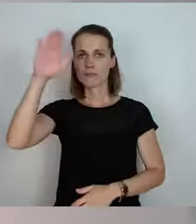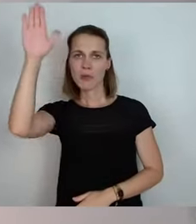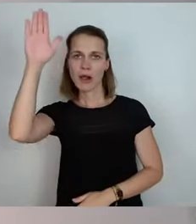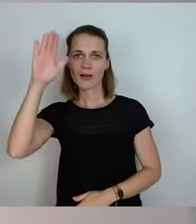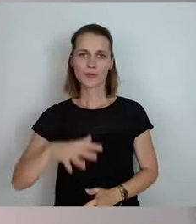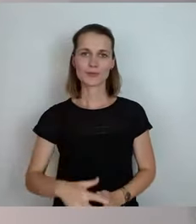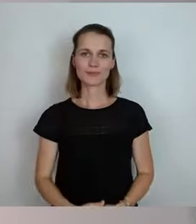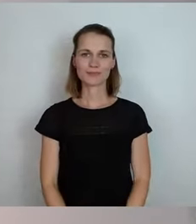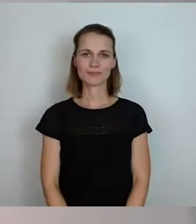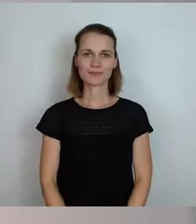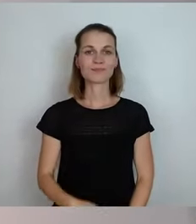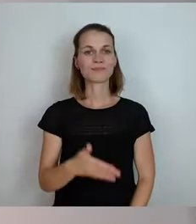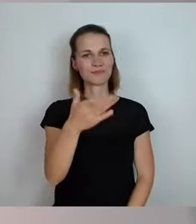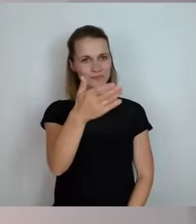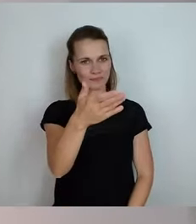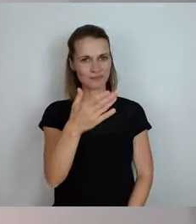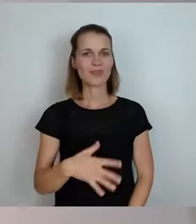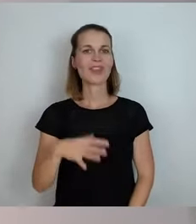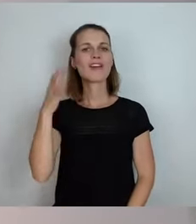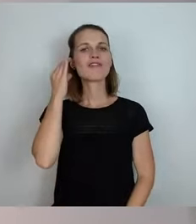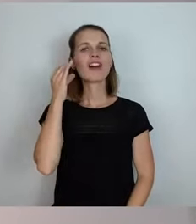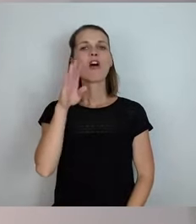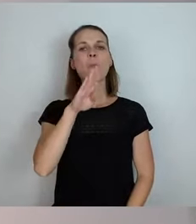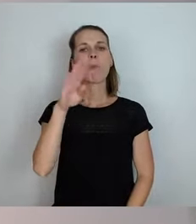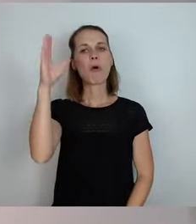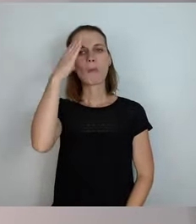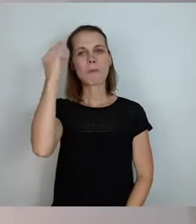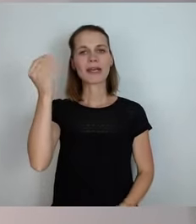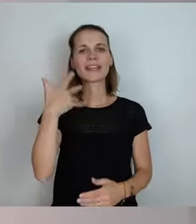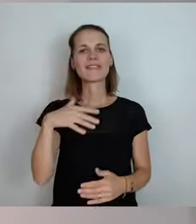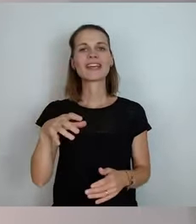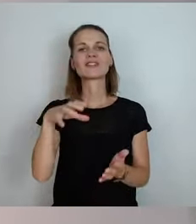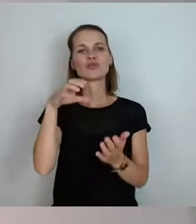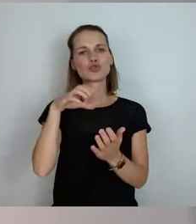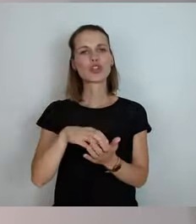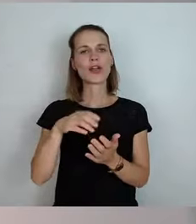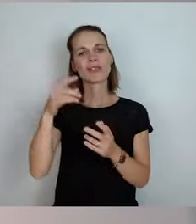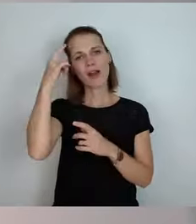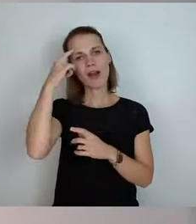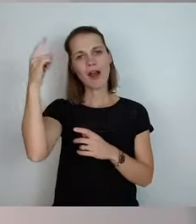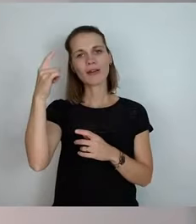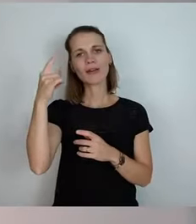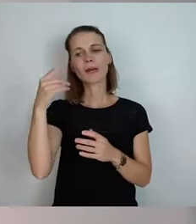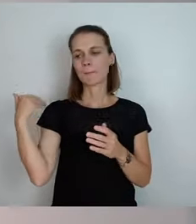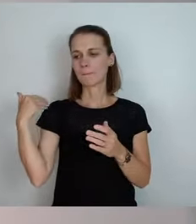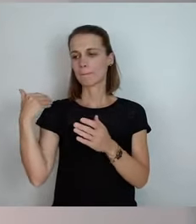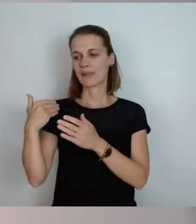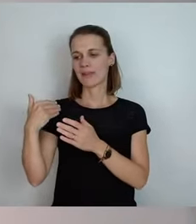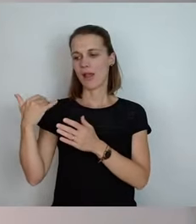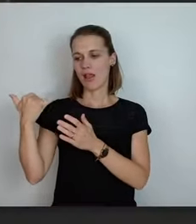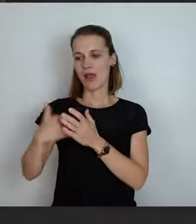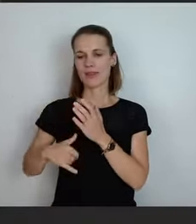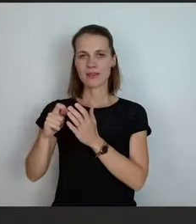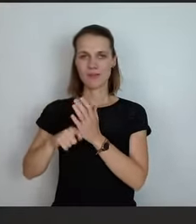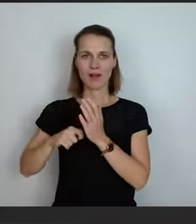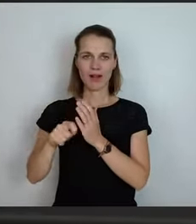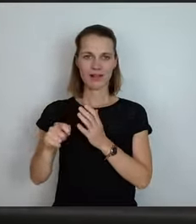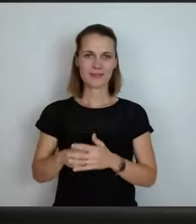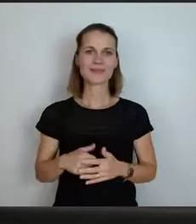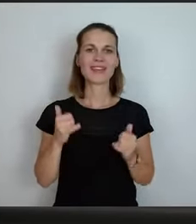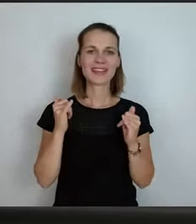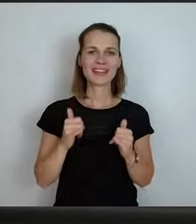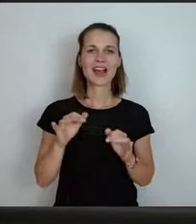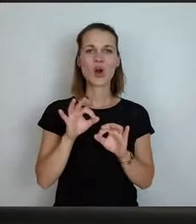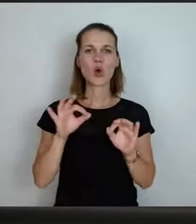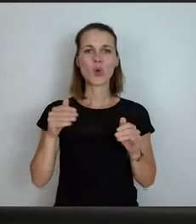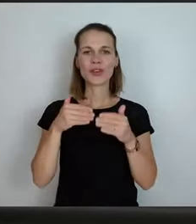Frau Brachmann, Sie war Stadträtin bis zur letzten Kommunalwahl. Ja, also ich bin die